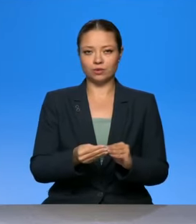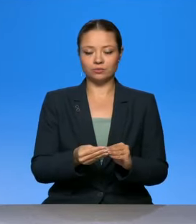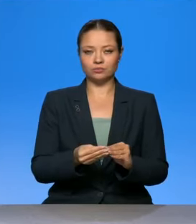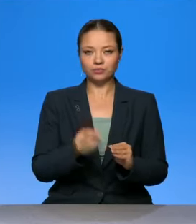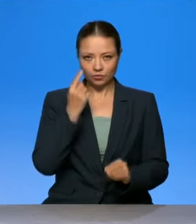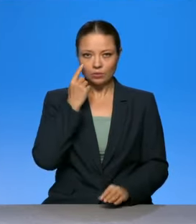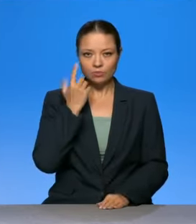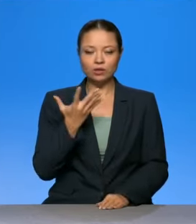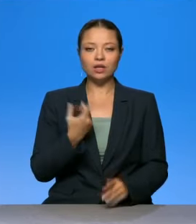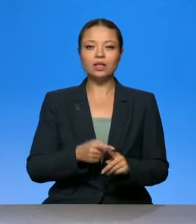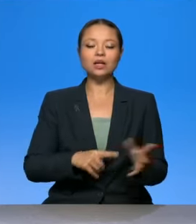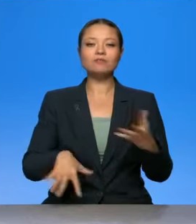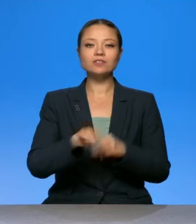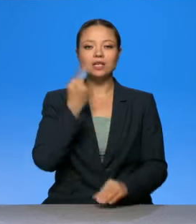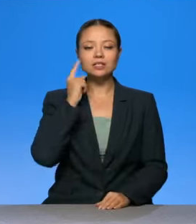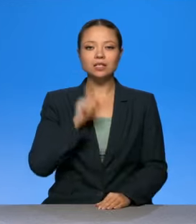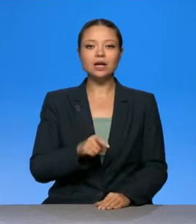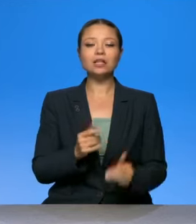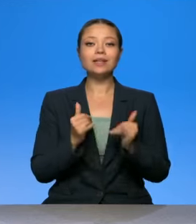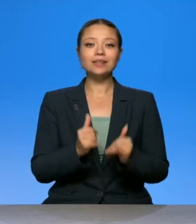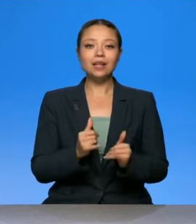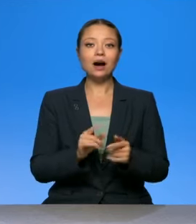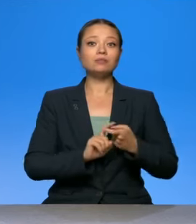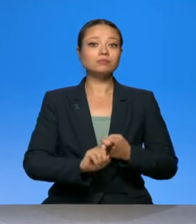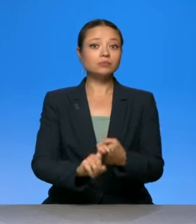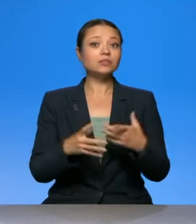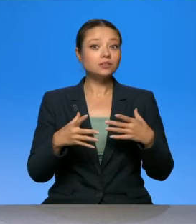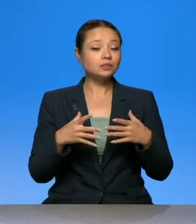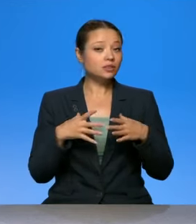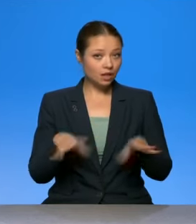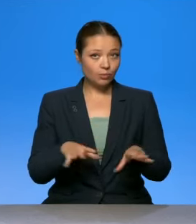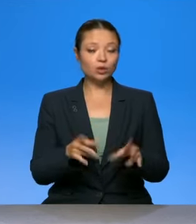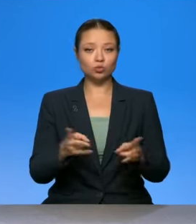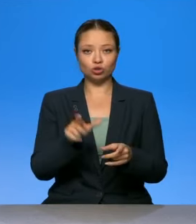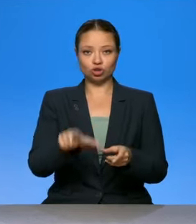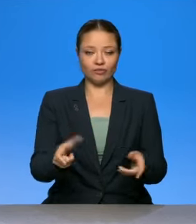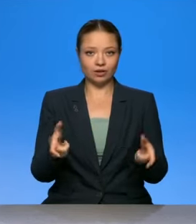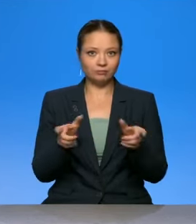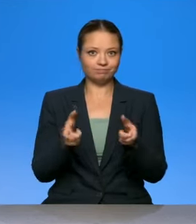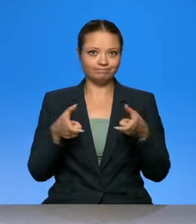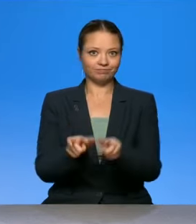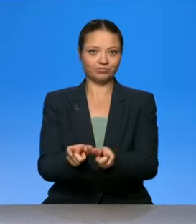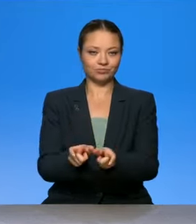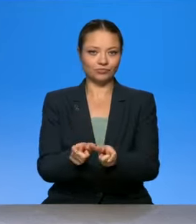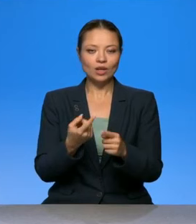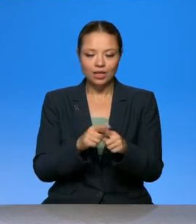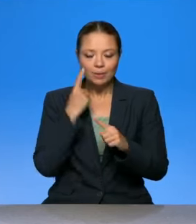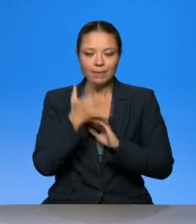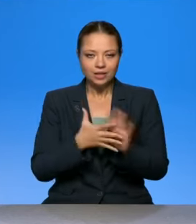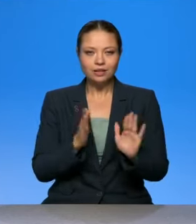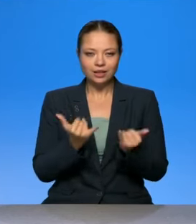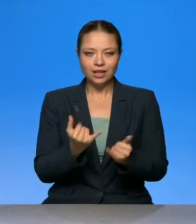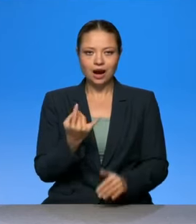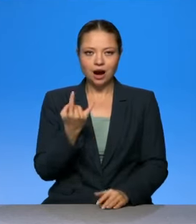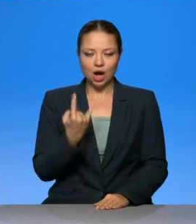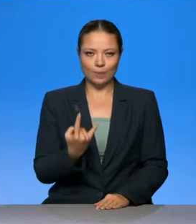Это все знают, что для того, чтобы мне заразиться, нужно человека огородить. Не может пройти. Это ясно и ребенку, что если у ребенка